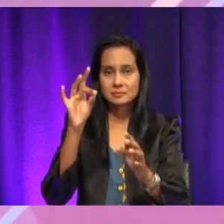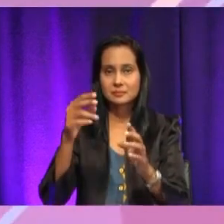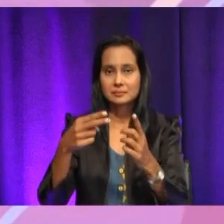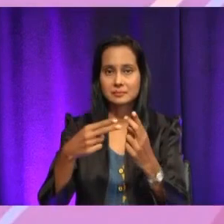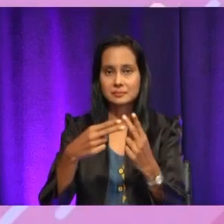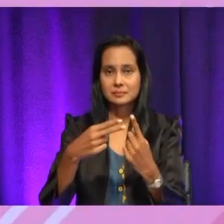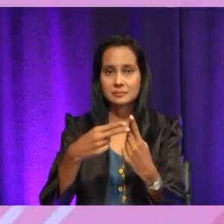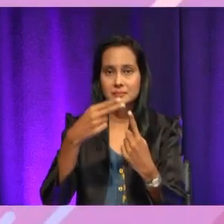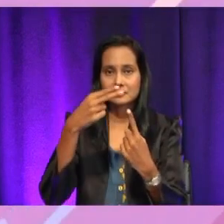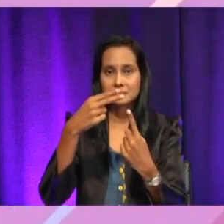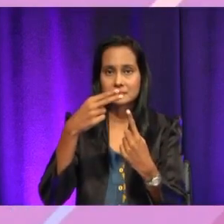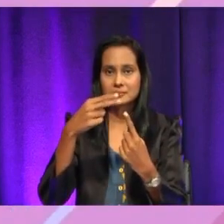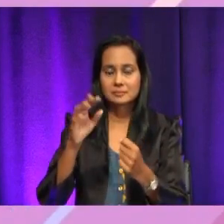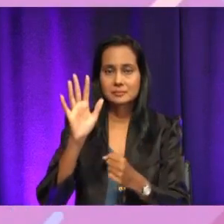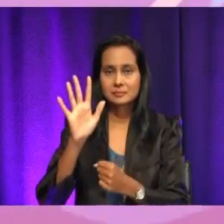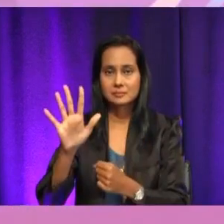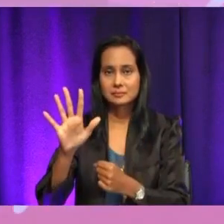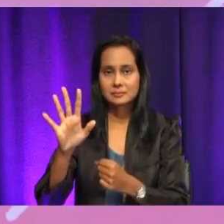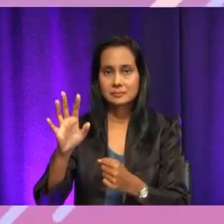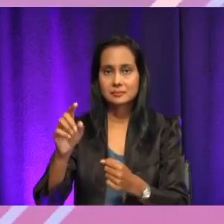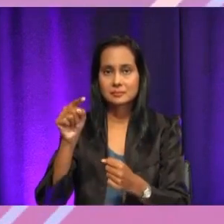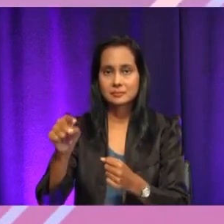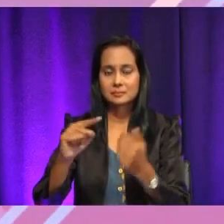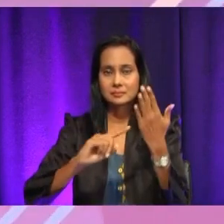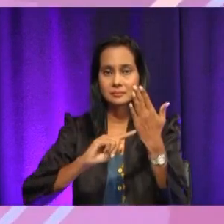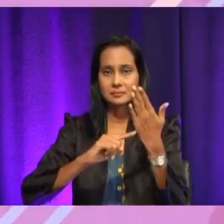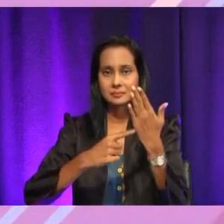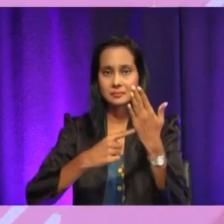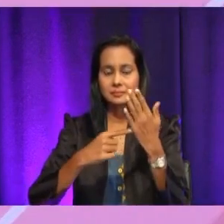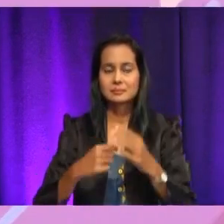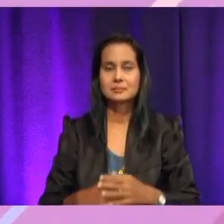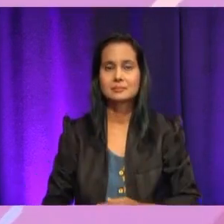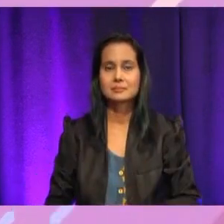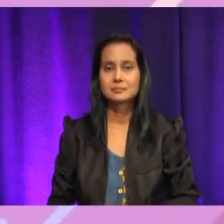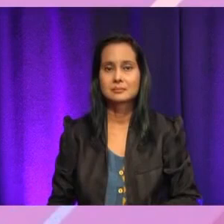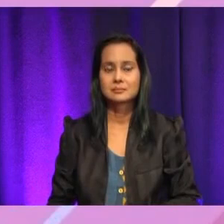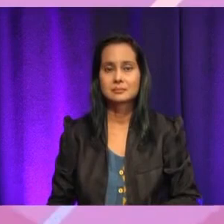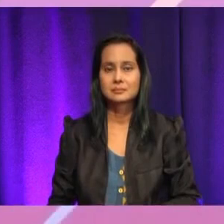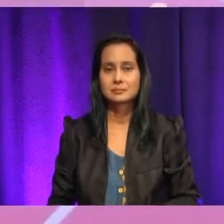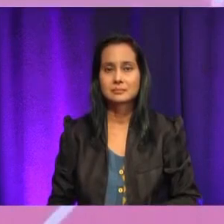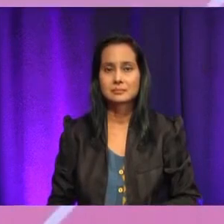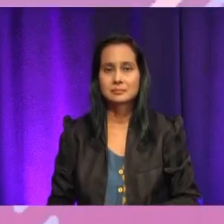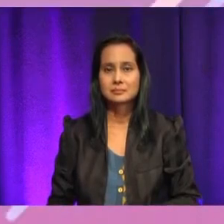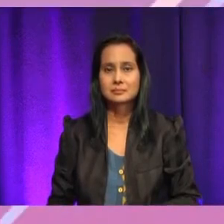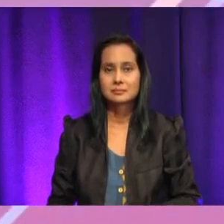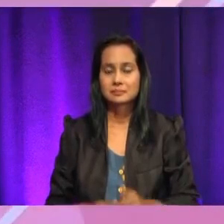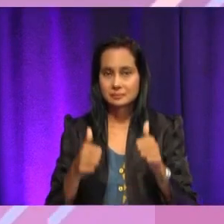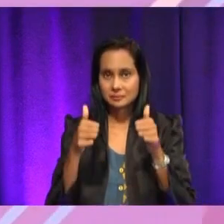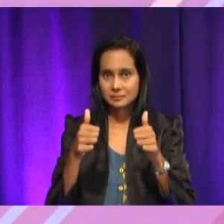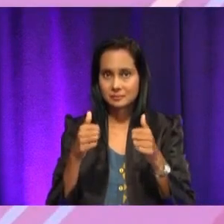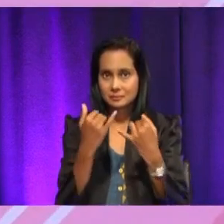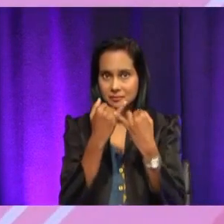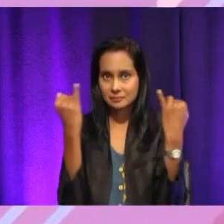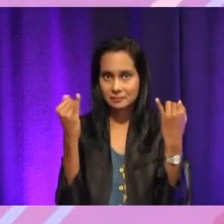Kelima, sila tekan butang mula. Bagus, Kail. Jelas kan bacaannya? Jelas, cikgu.